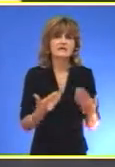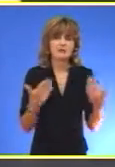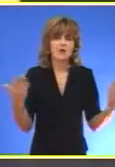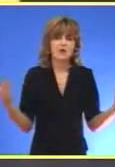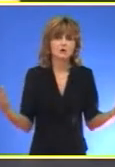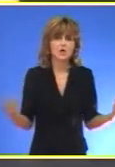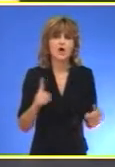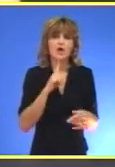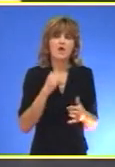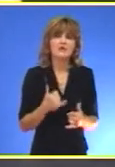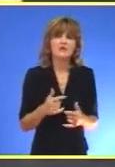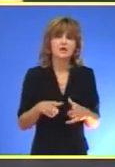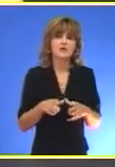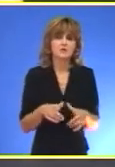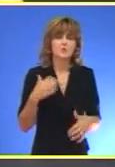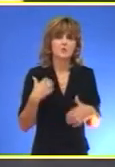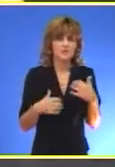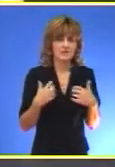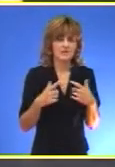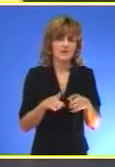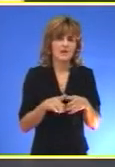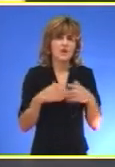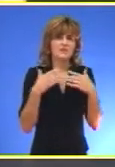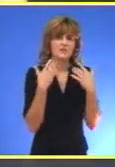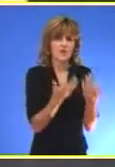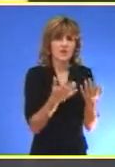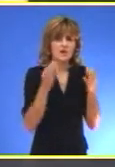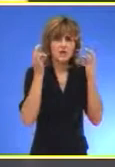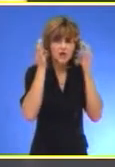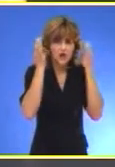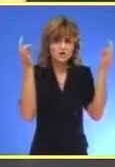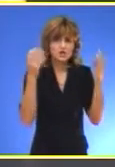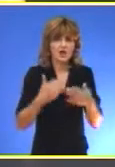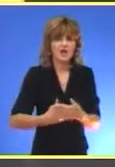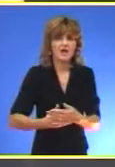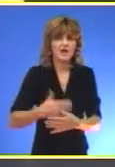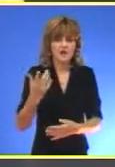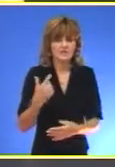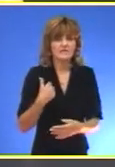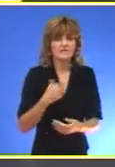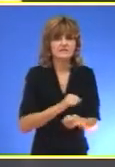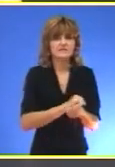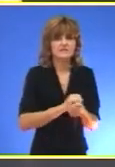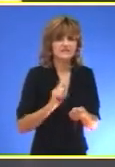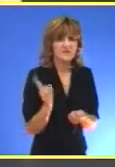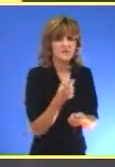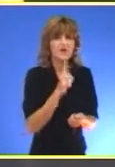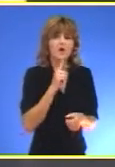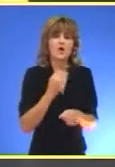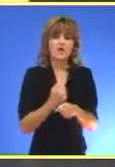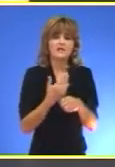Dar subotici Dar za rođendan grada I ja se svima koji su radili na tome